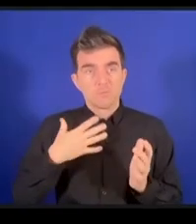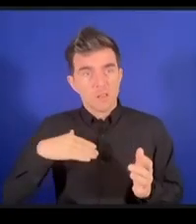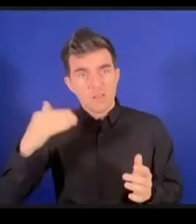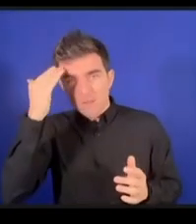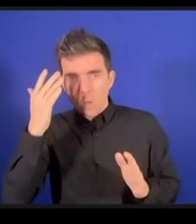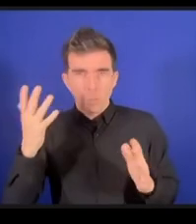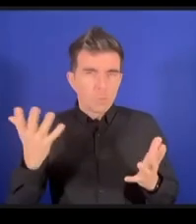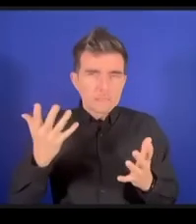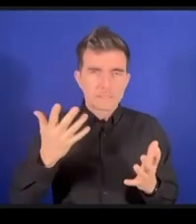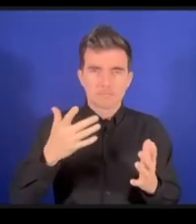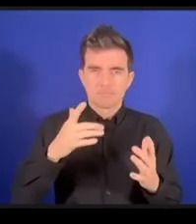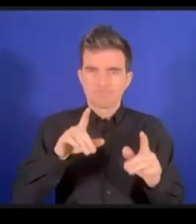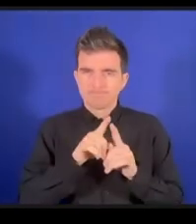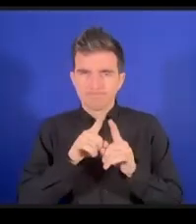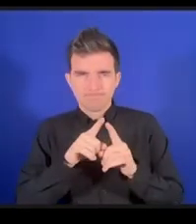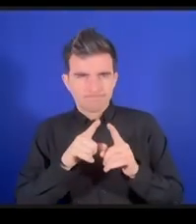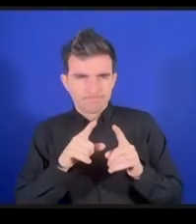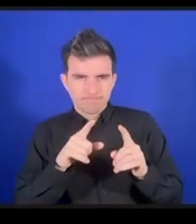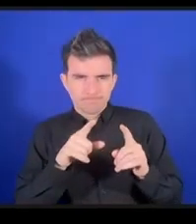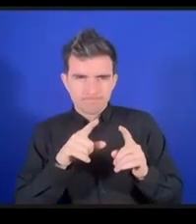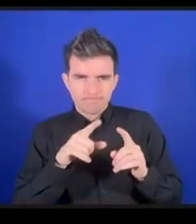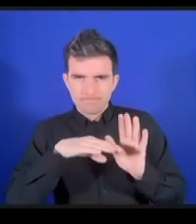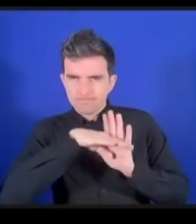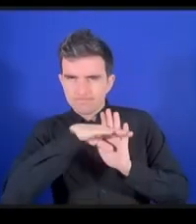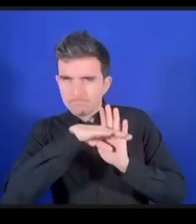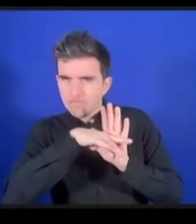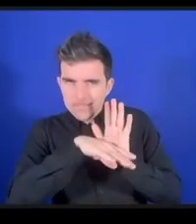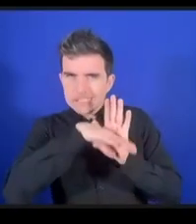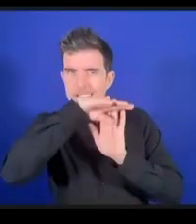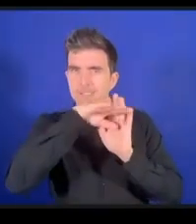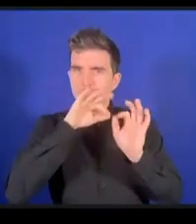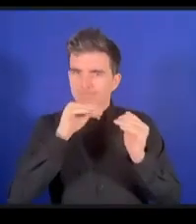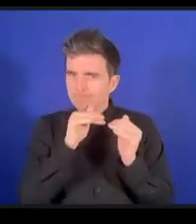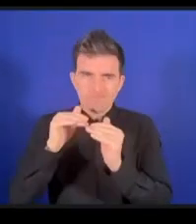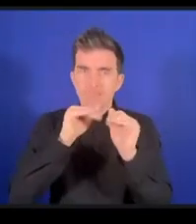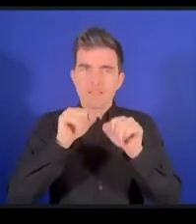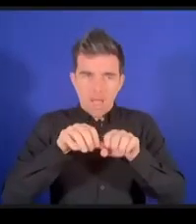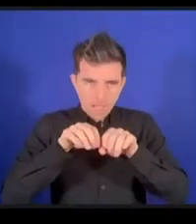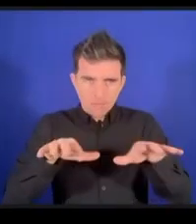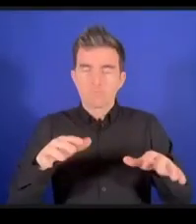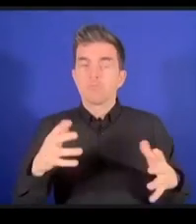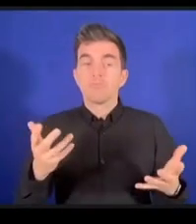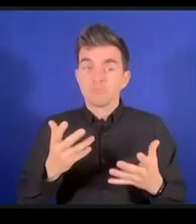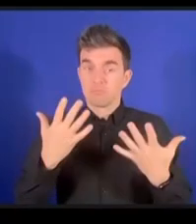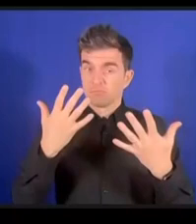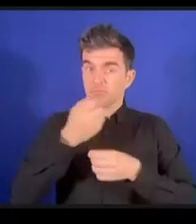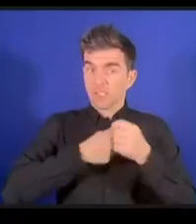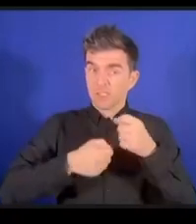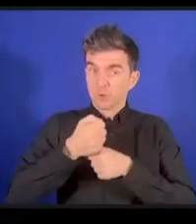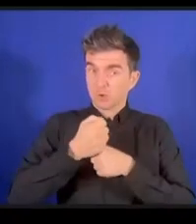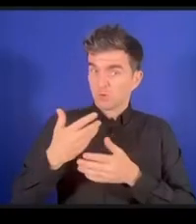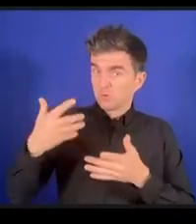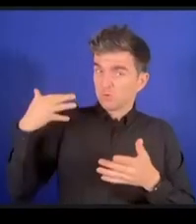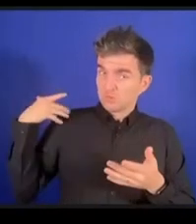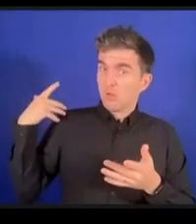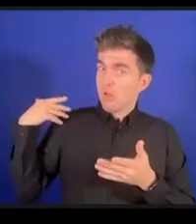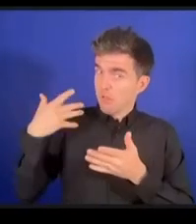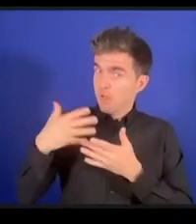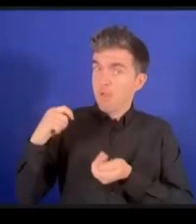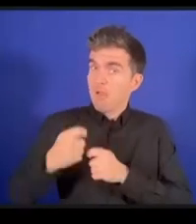のことを分かっていなければいけませんすいませんもう時間ですタイムアウトです他の人にも